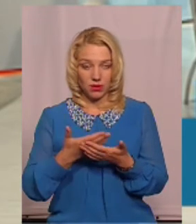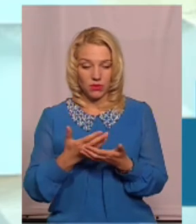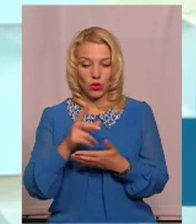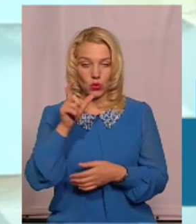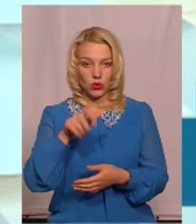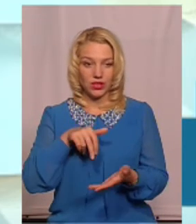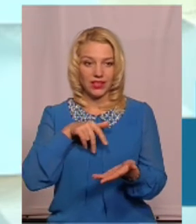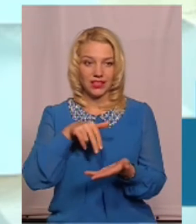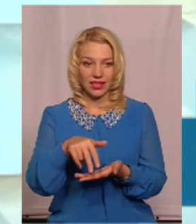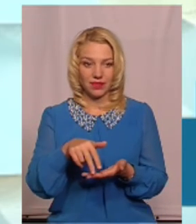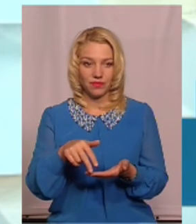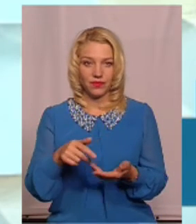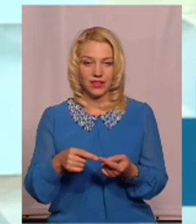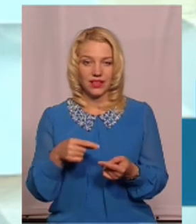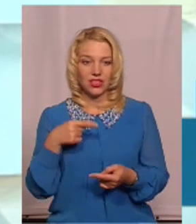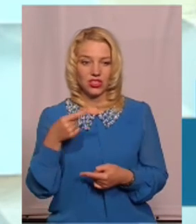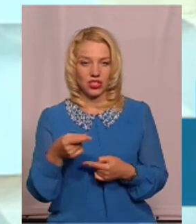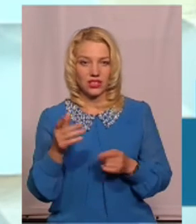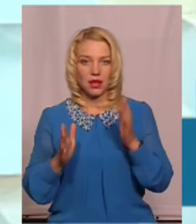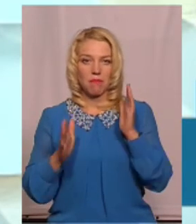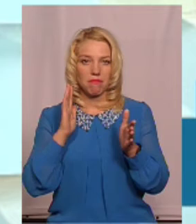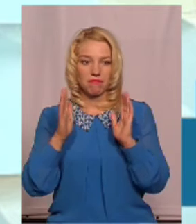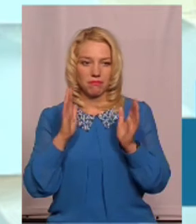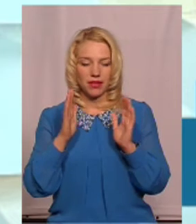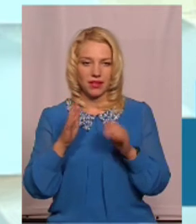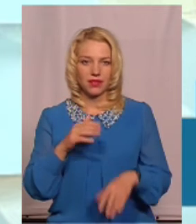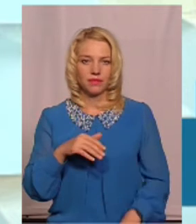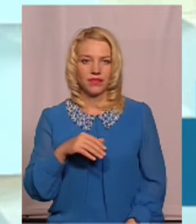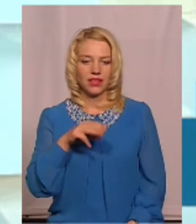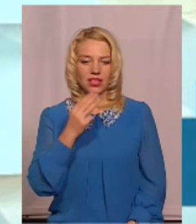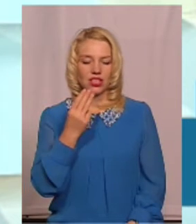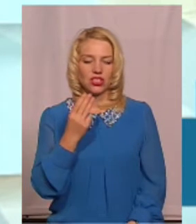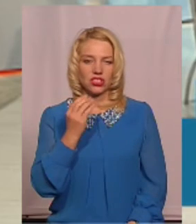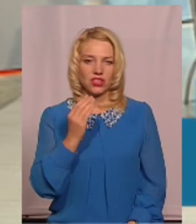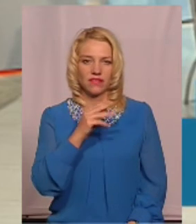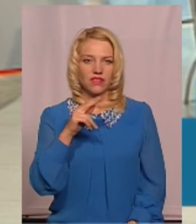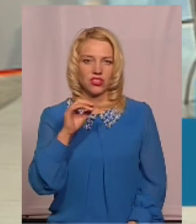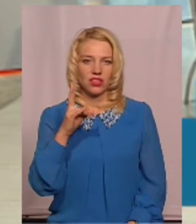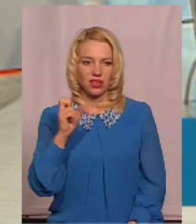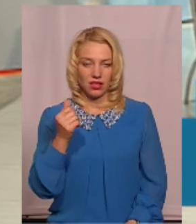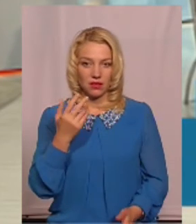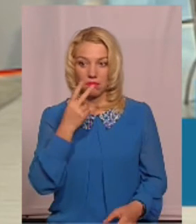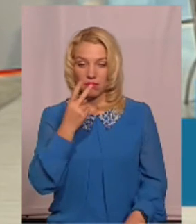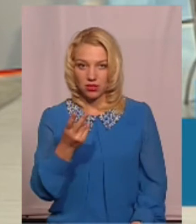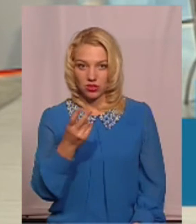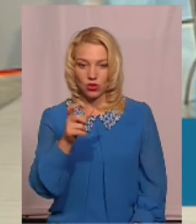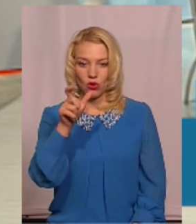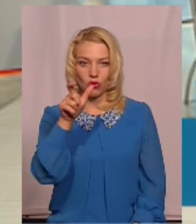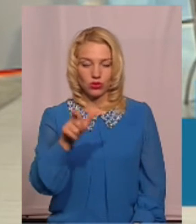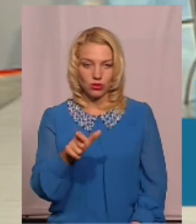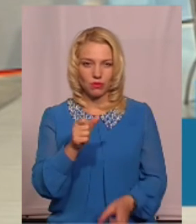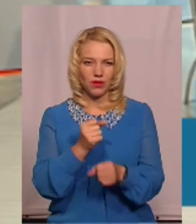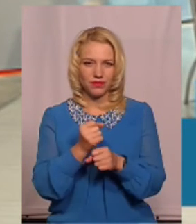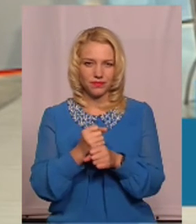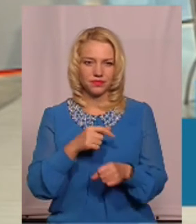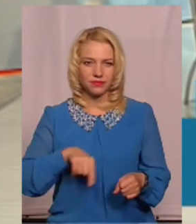іде людина через, навіть, скажімо, парк імені Тараса Шевченка і бачить, що особа вчиняє